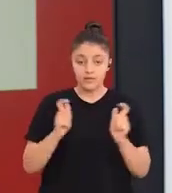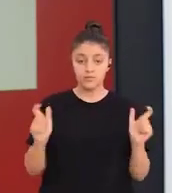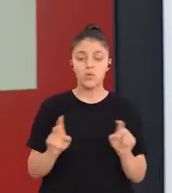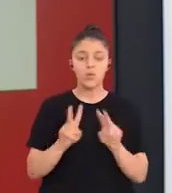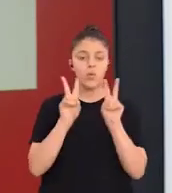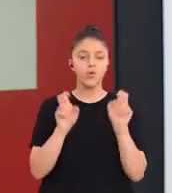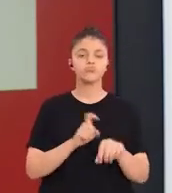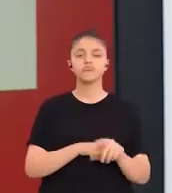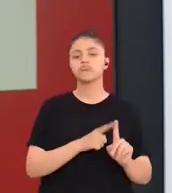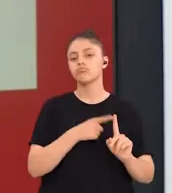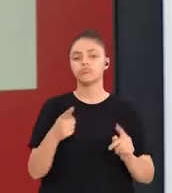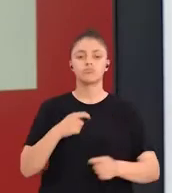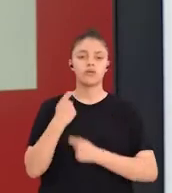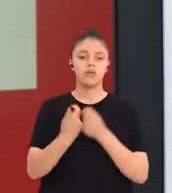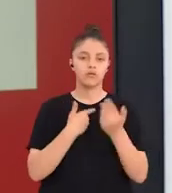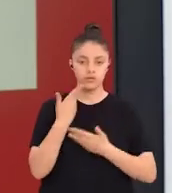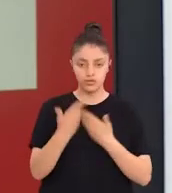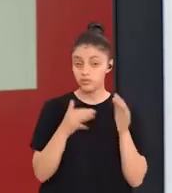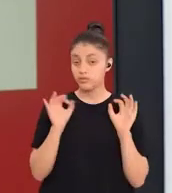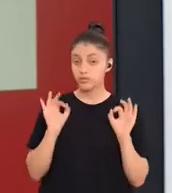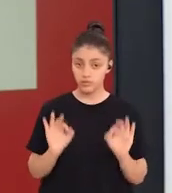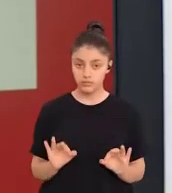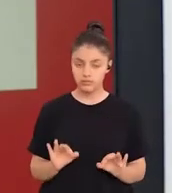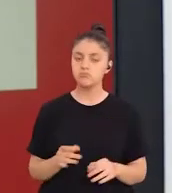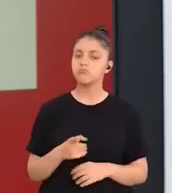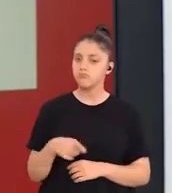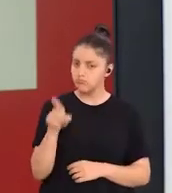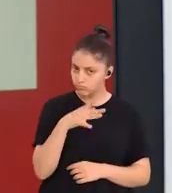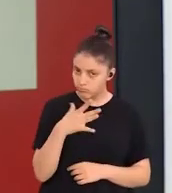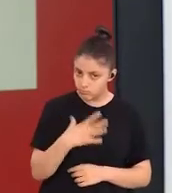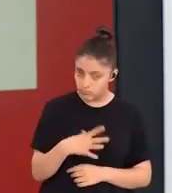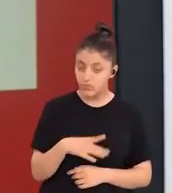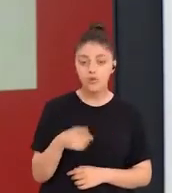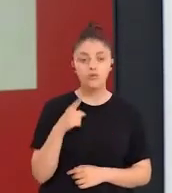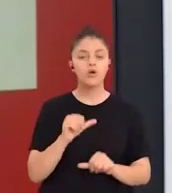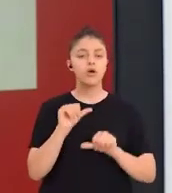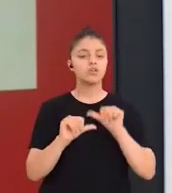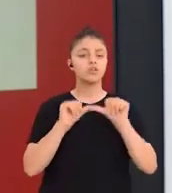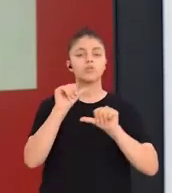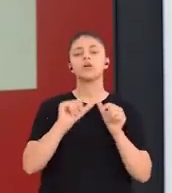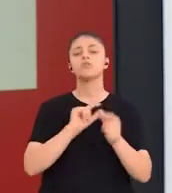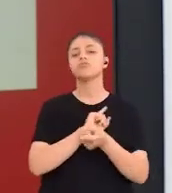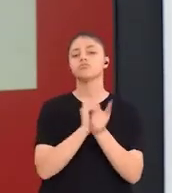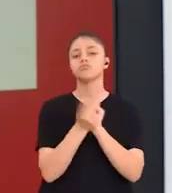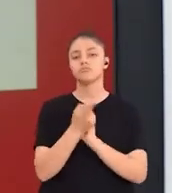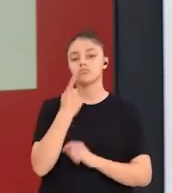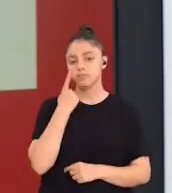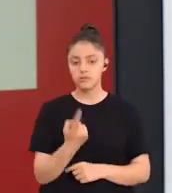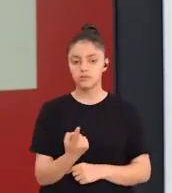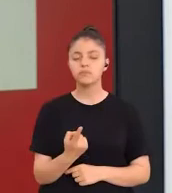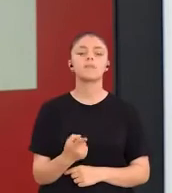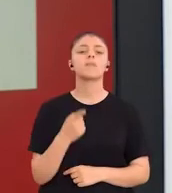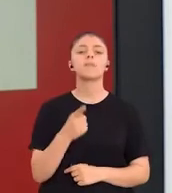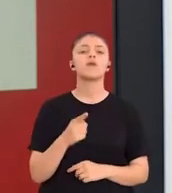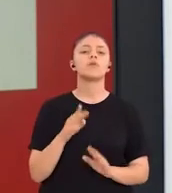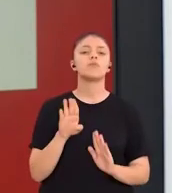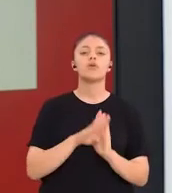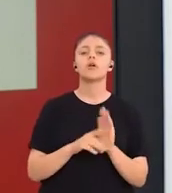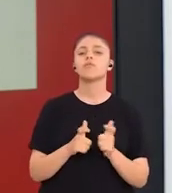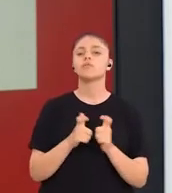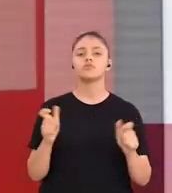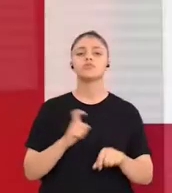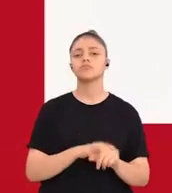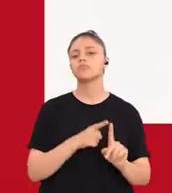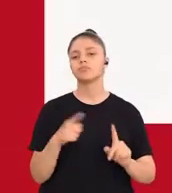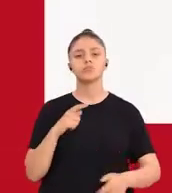geliştirilmesi süreci üzerinde duracağız. Şimdi dilerseniz bu aşamalara bakalım. Program